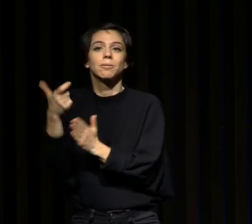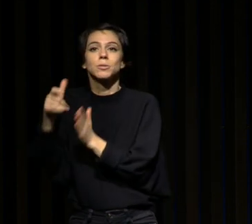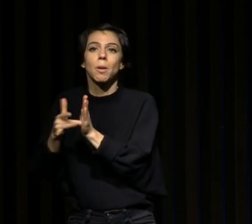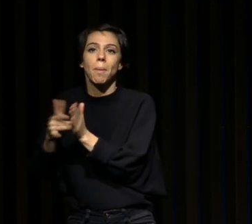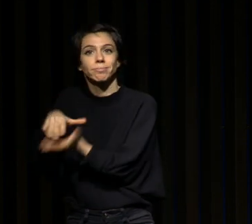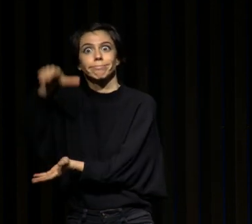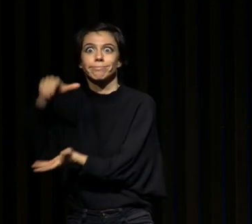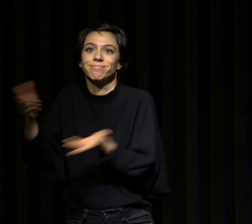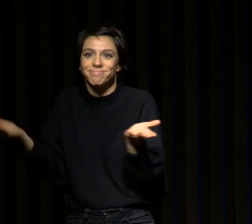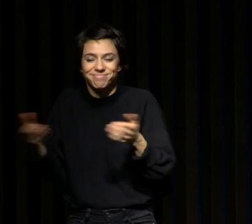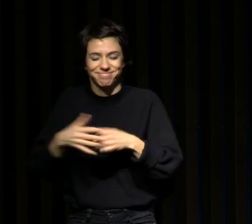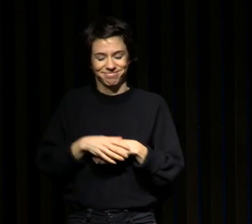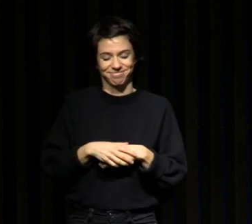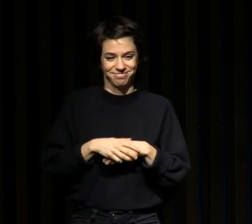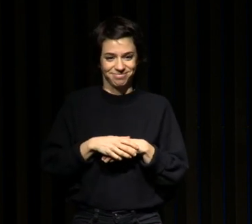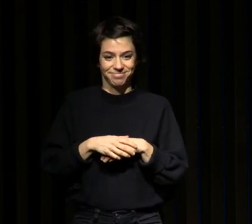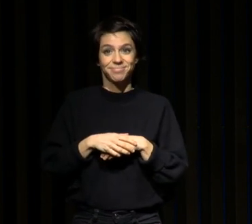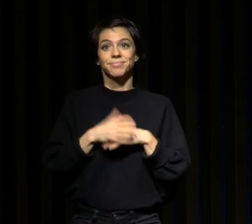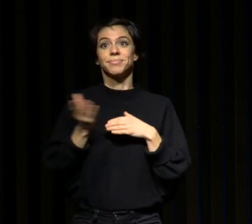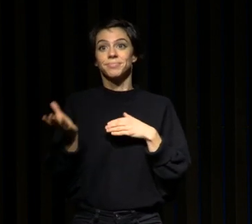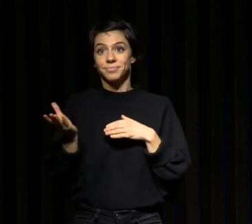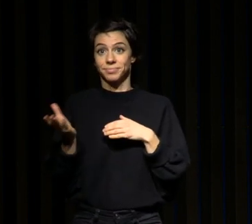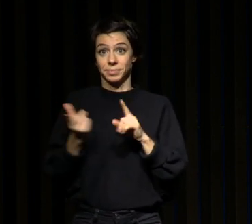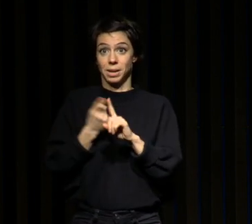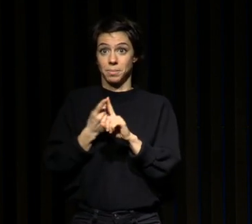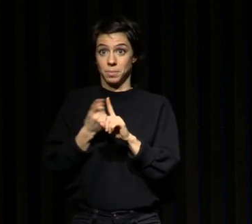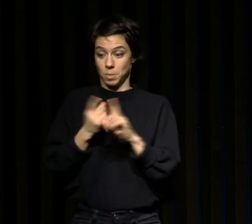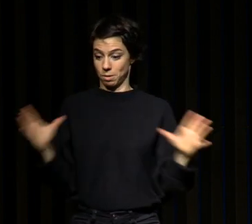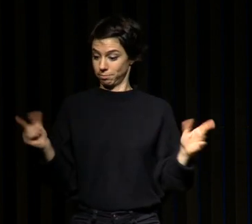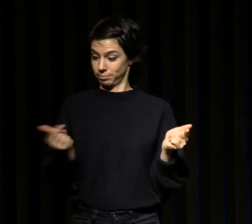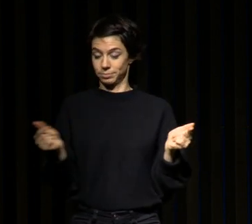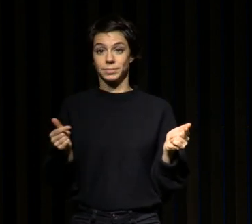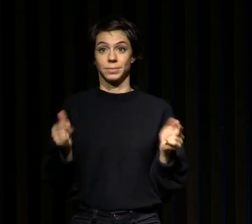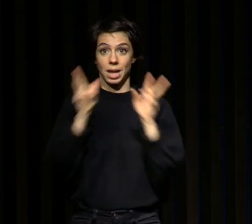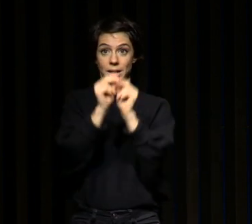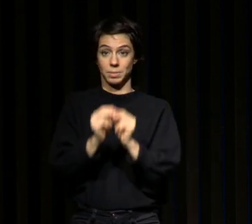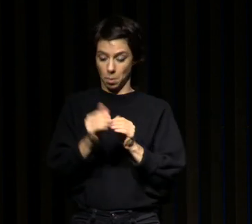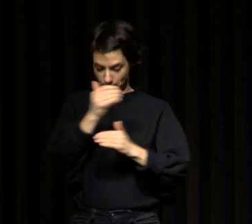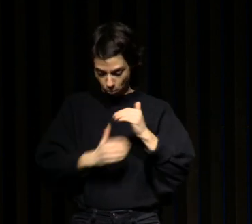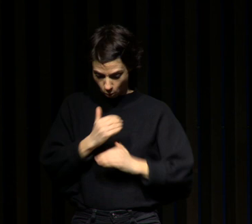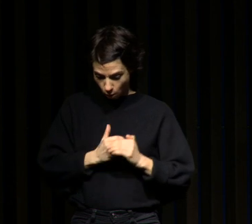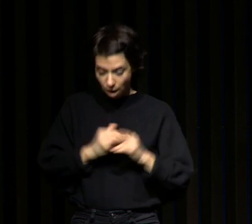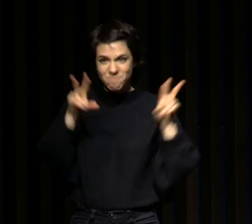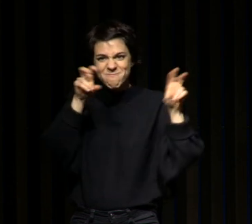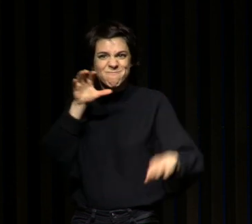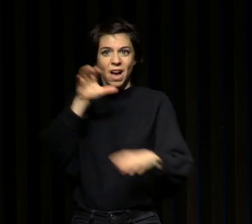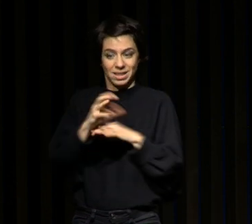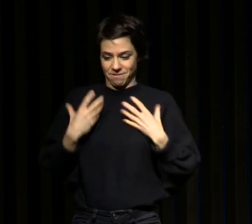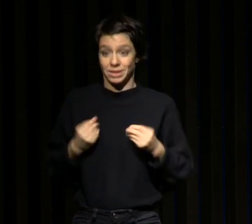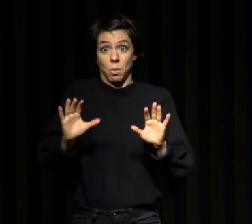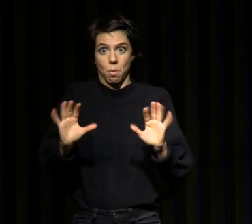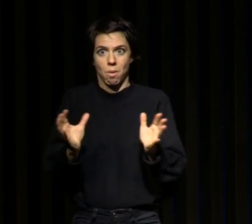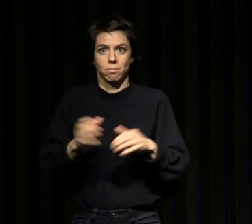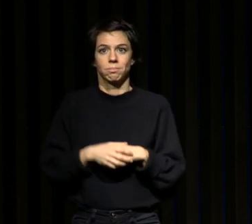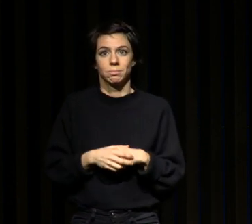me permettre de vous expliquer comment marche le programme antifatigue et aussi de vous donner des résultats pour vous démontrer qu'en fait